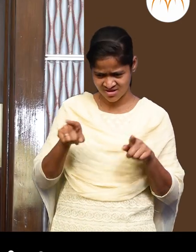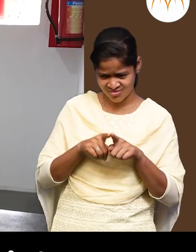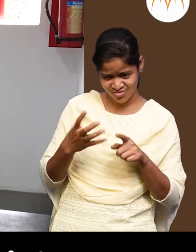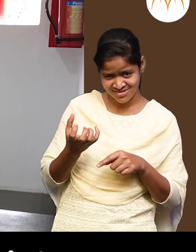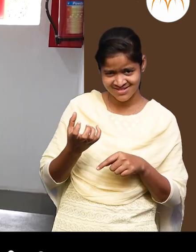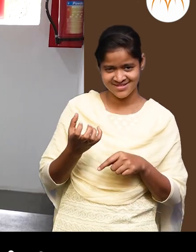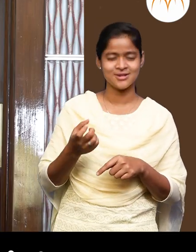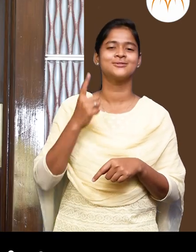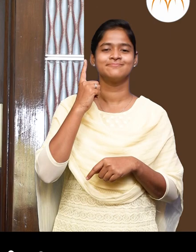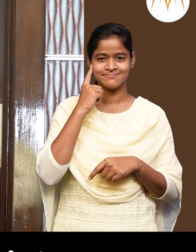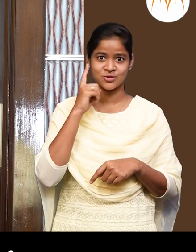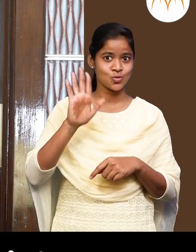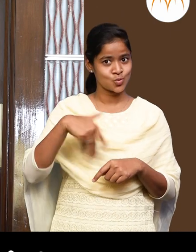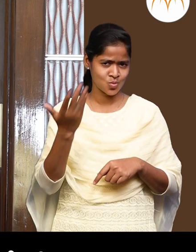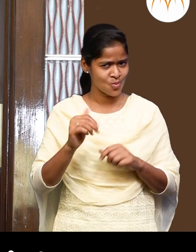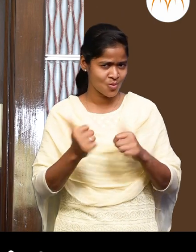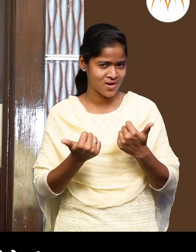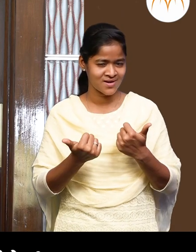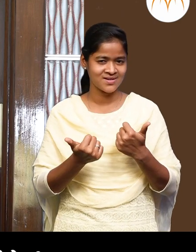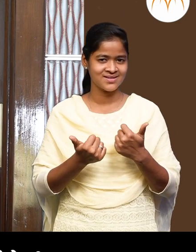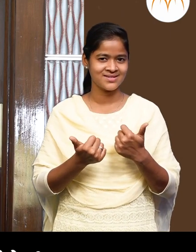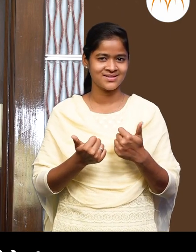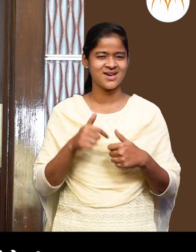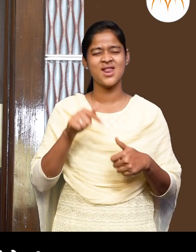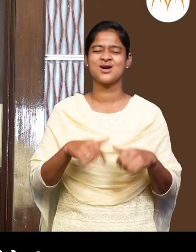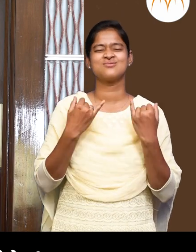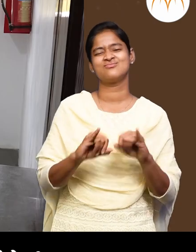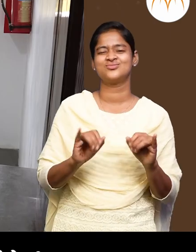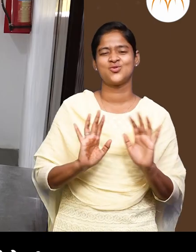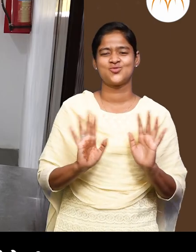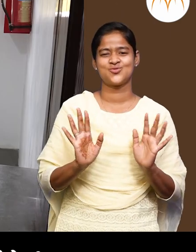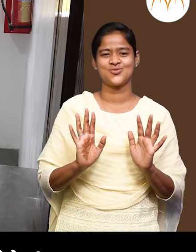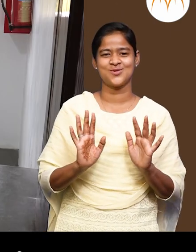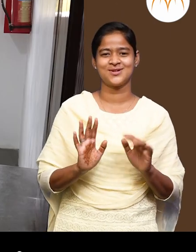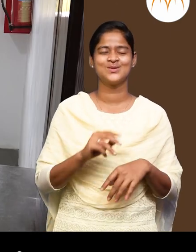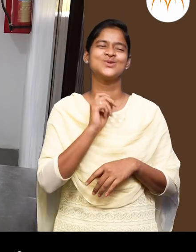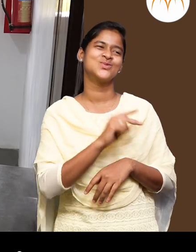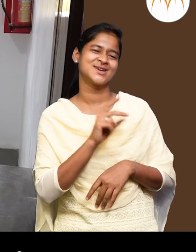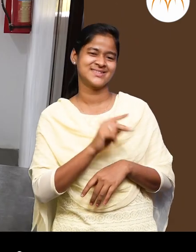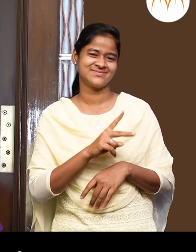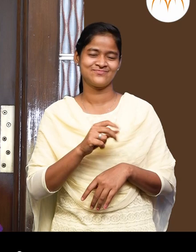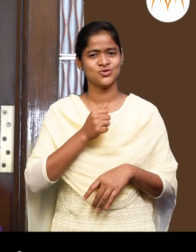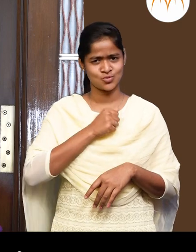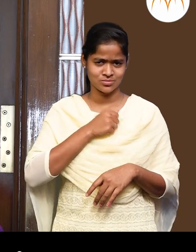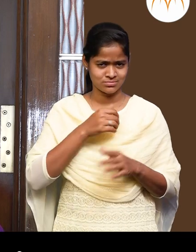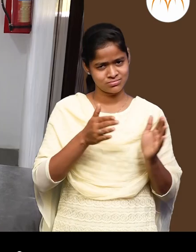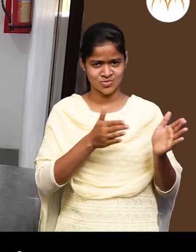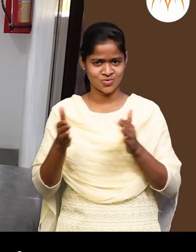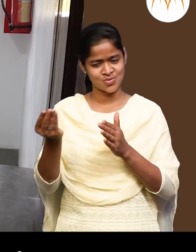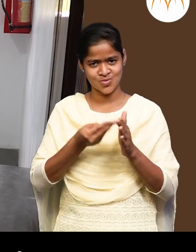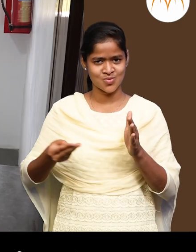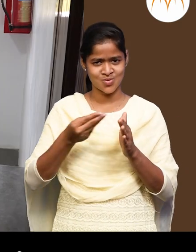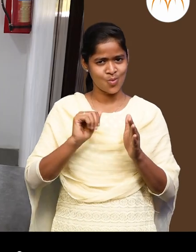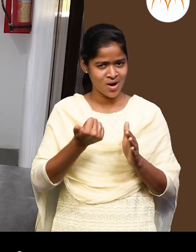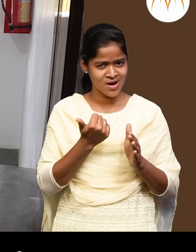बरायचे येत नंतर भरशिल आत्ता खराब वहल किने रंगोड़ी चालेल मोग मी माझी